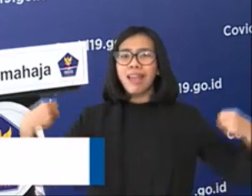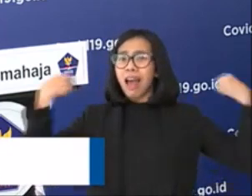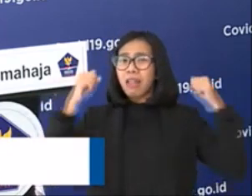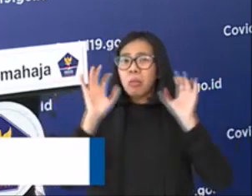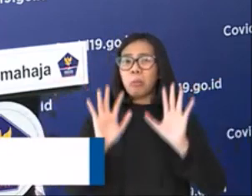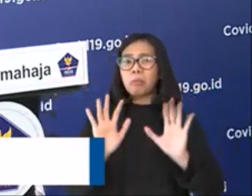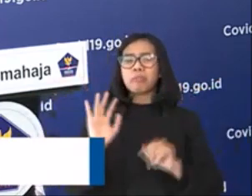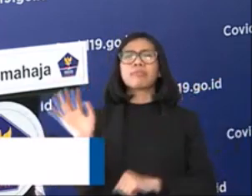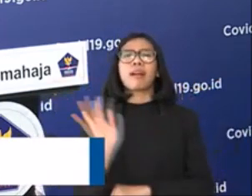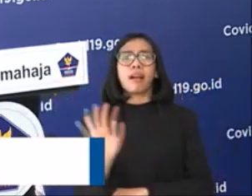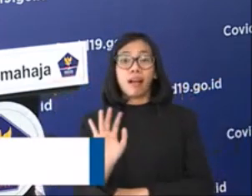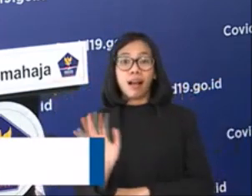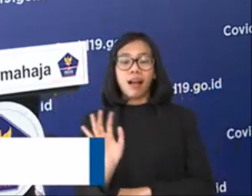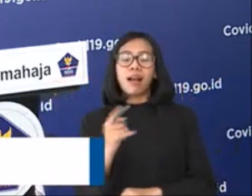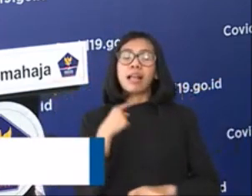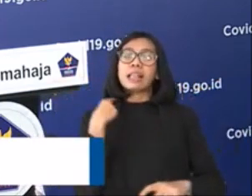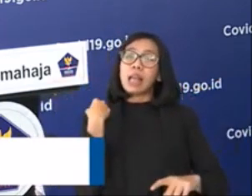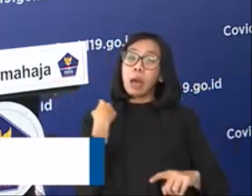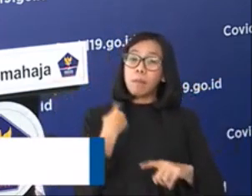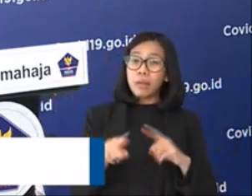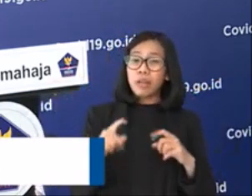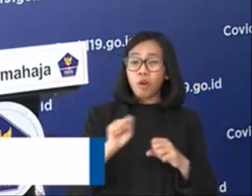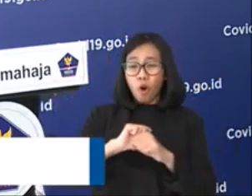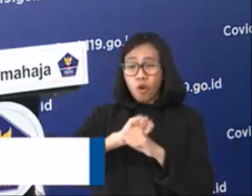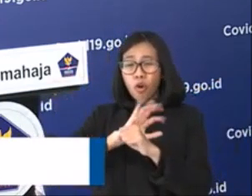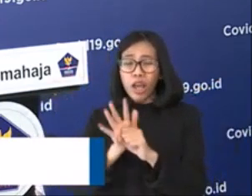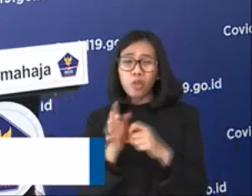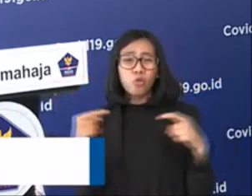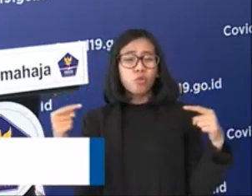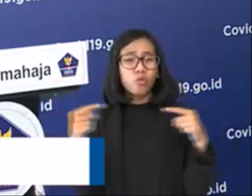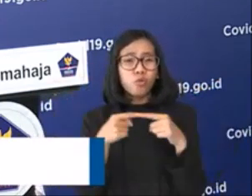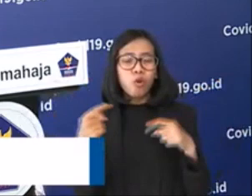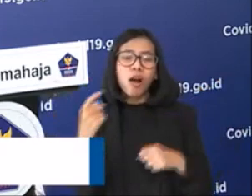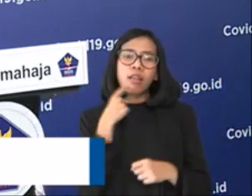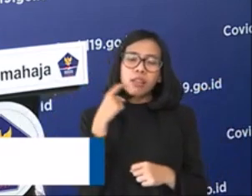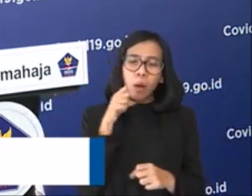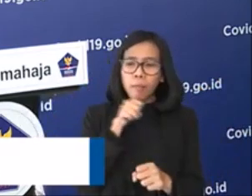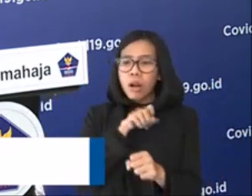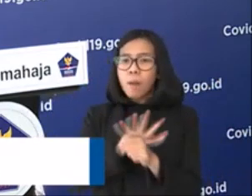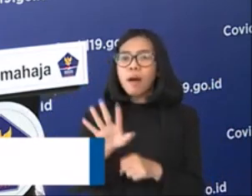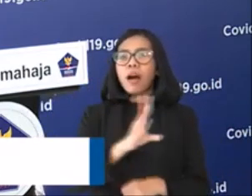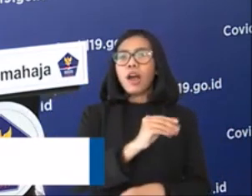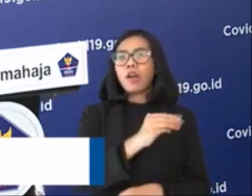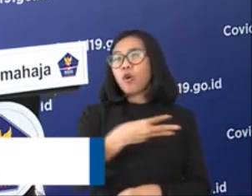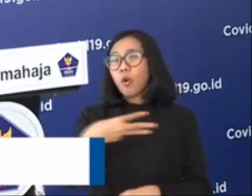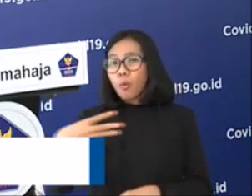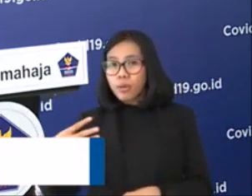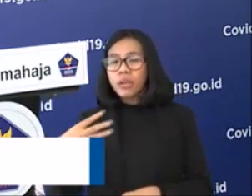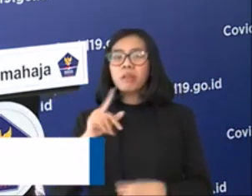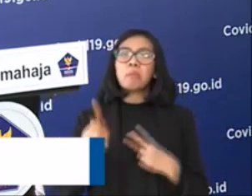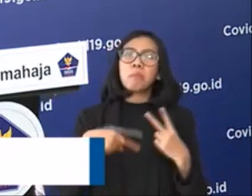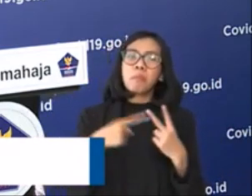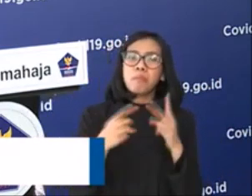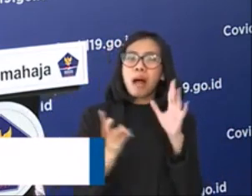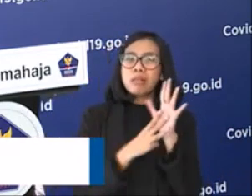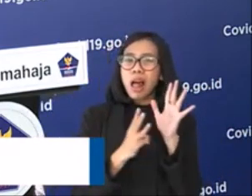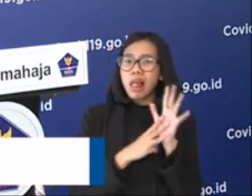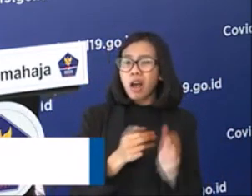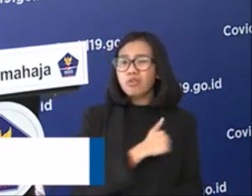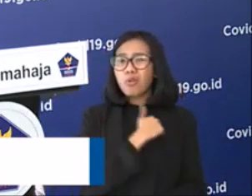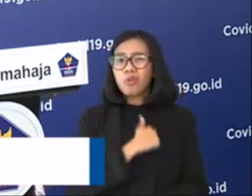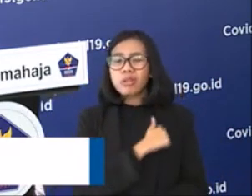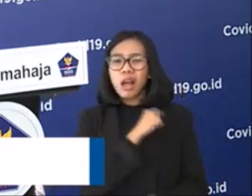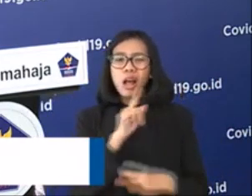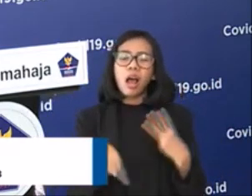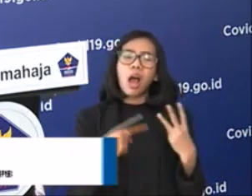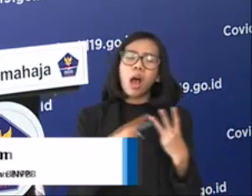tetapi juga sudah termasuk dengan masalah ekonomi, masalah sosial, masalah pendidikan, dan